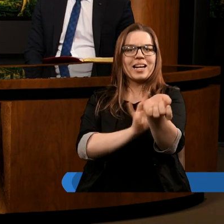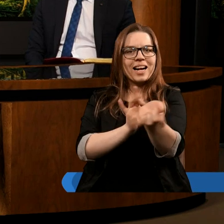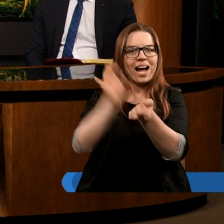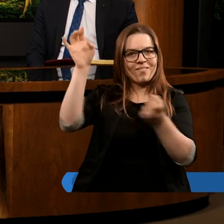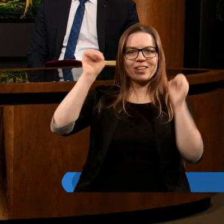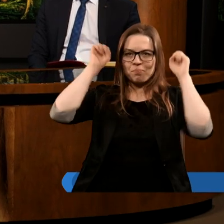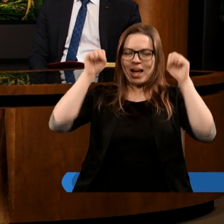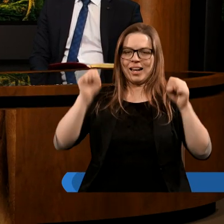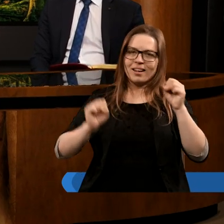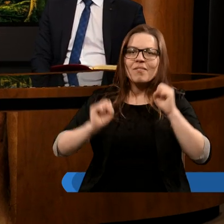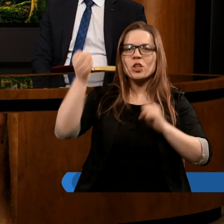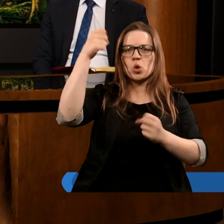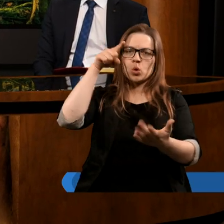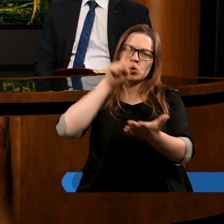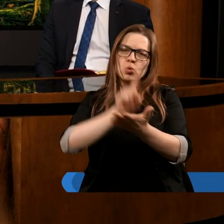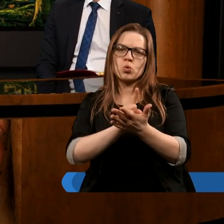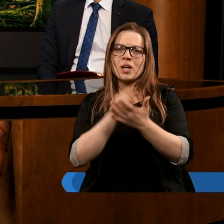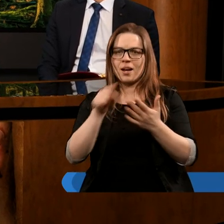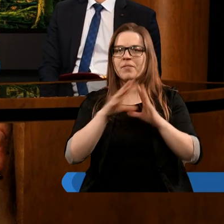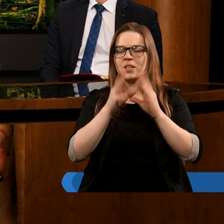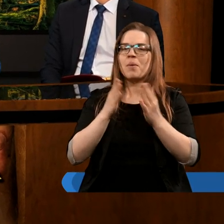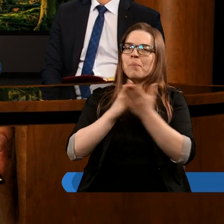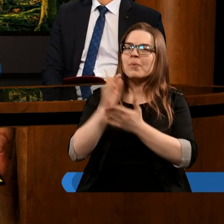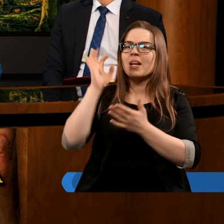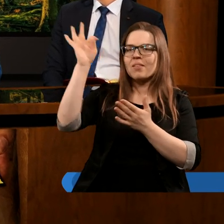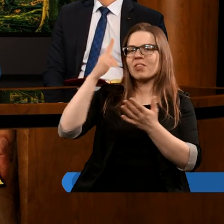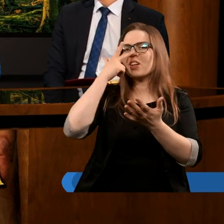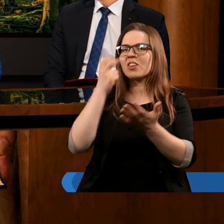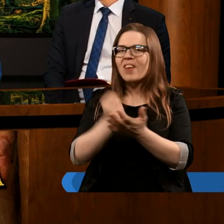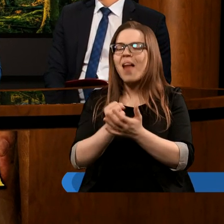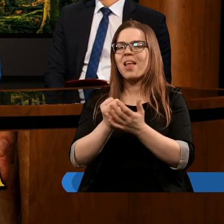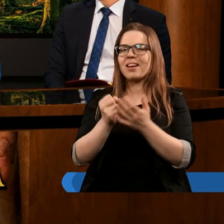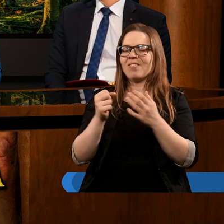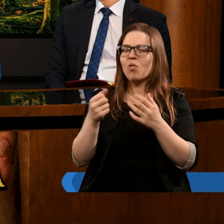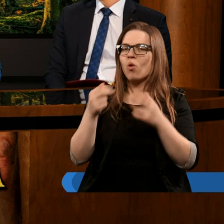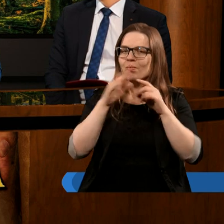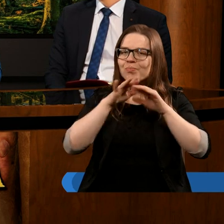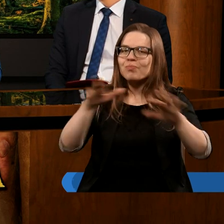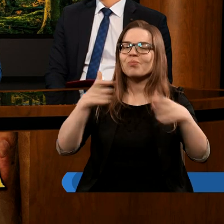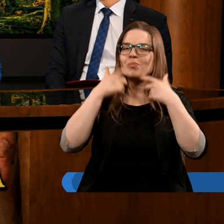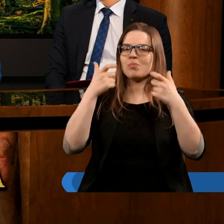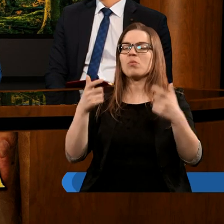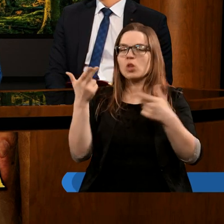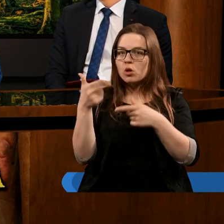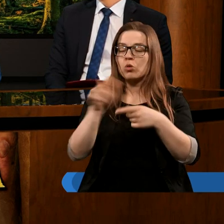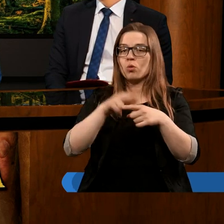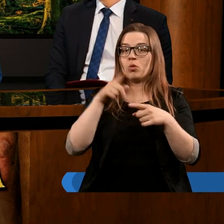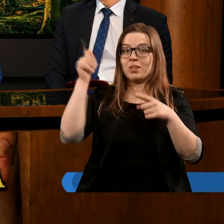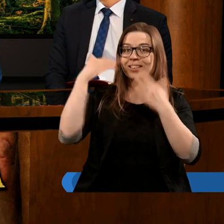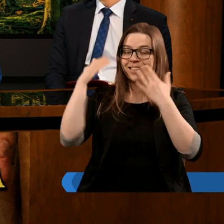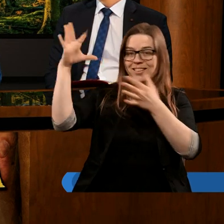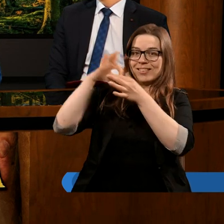zwyciężony wśród tych ludzi. Przez słowo świadectwa własnego tych ludzi pokonali